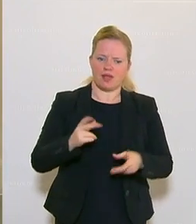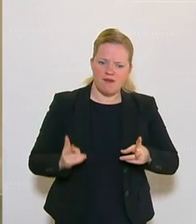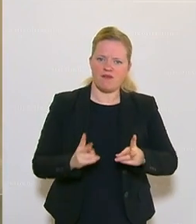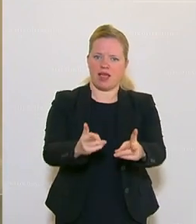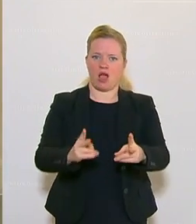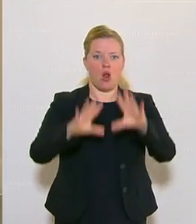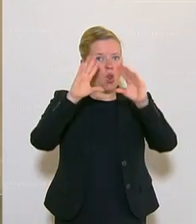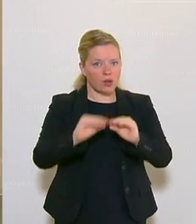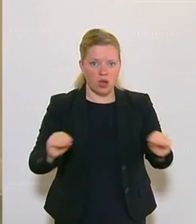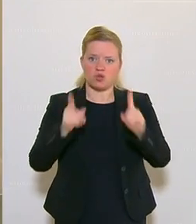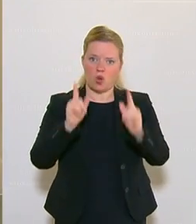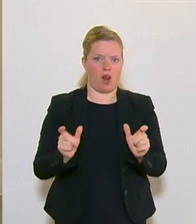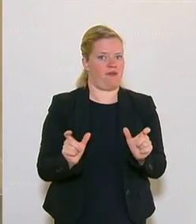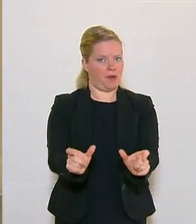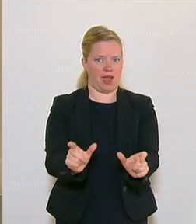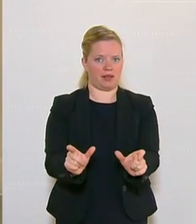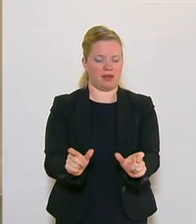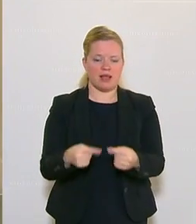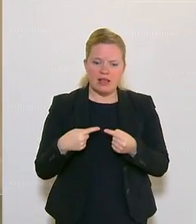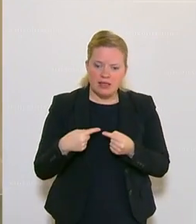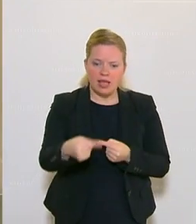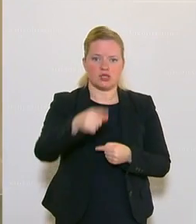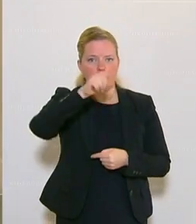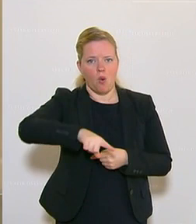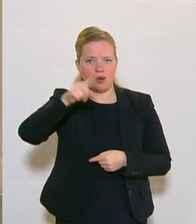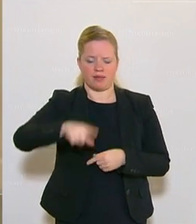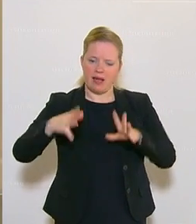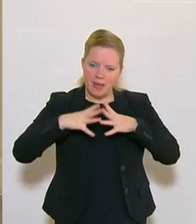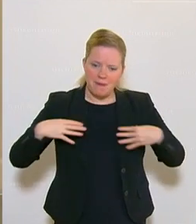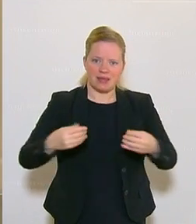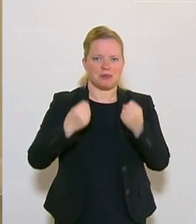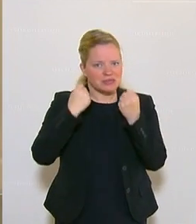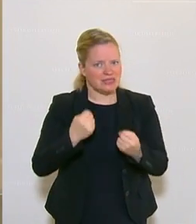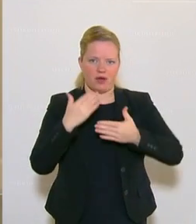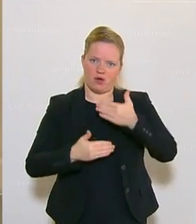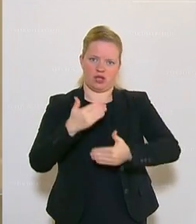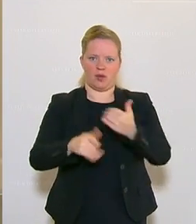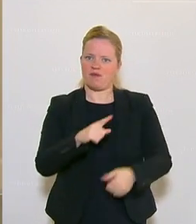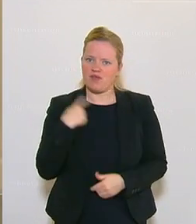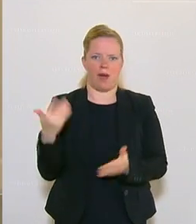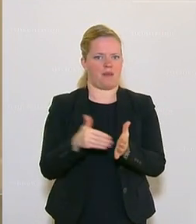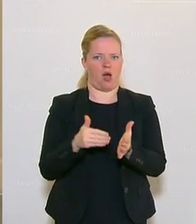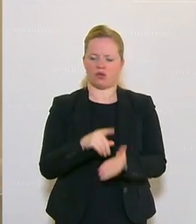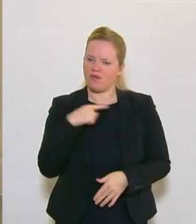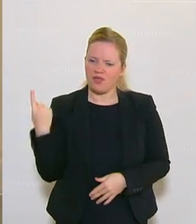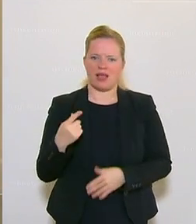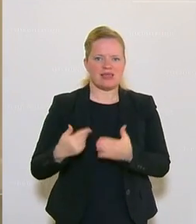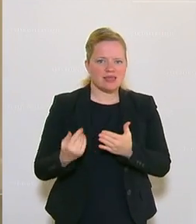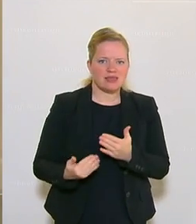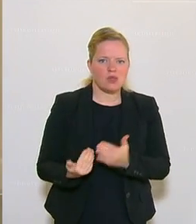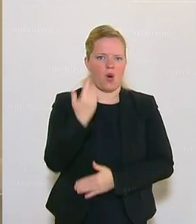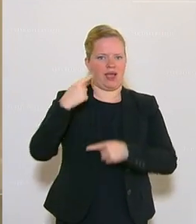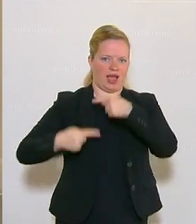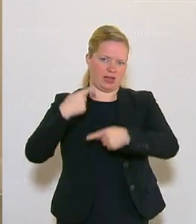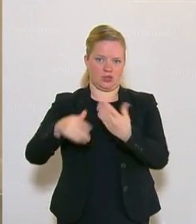vermeiden, in den kommenden Monaten sicher gemeinsam voranzuschreiten. Das brauchen wir. Das braucht unsere nächste Generation.